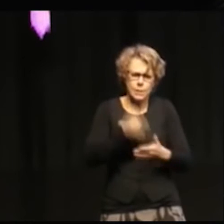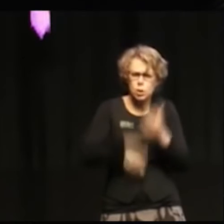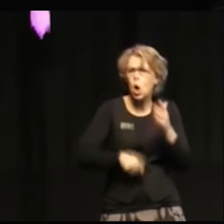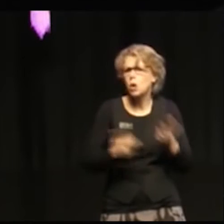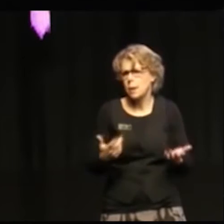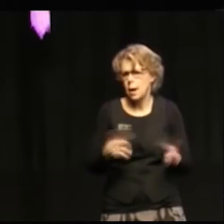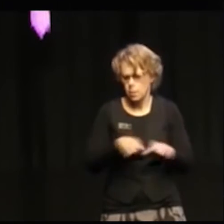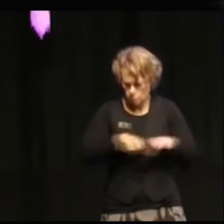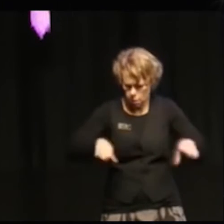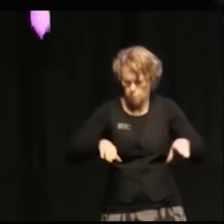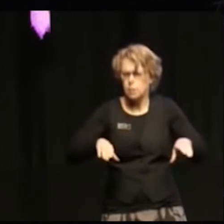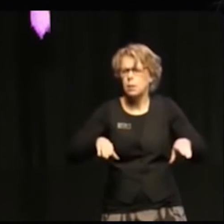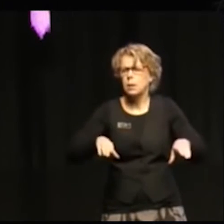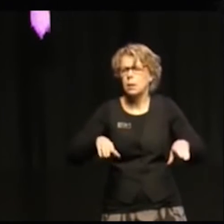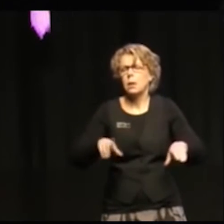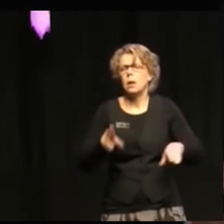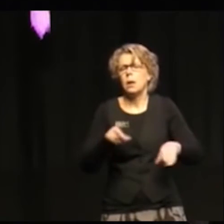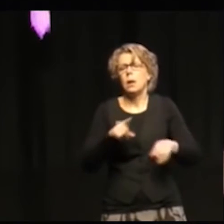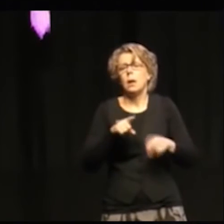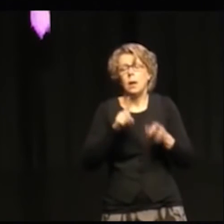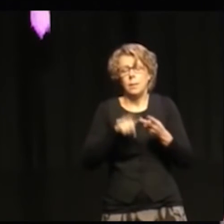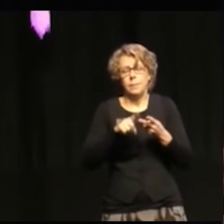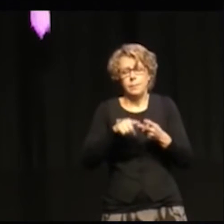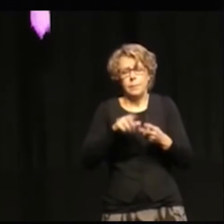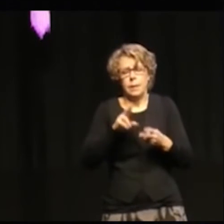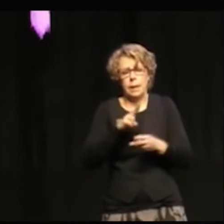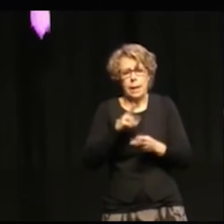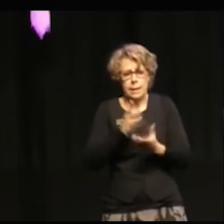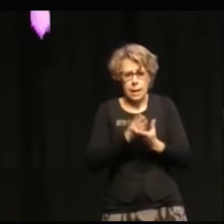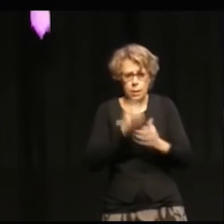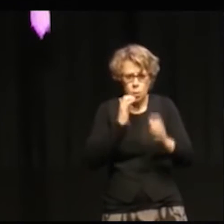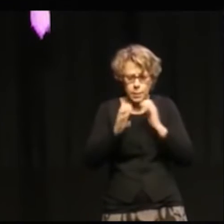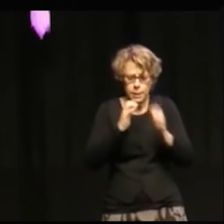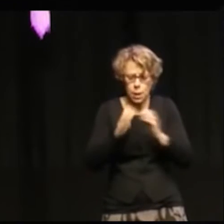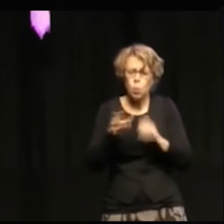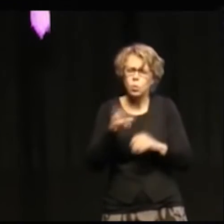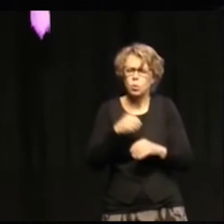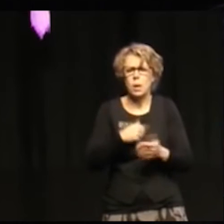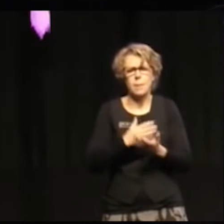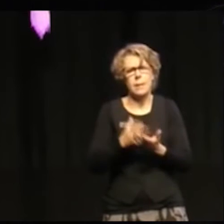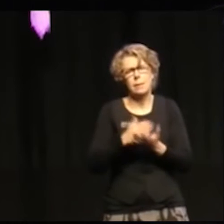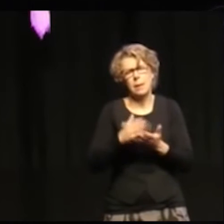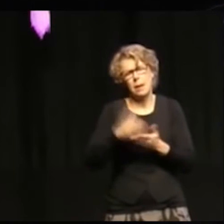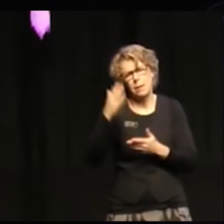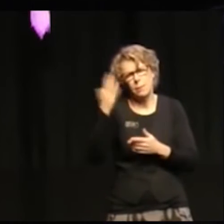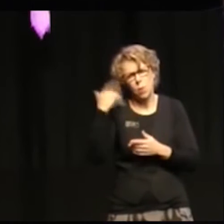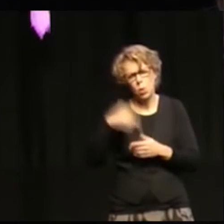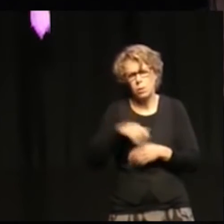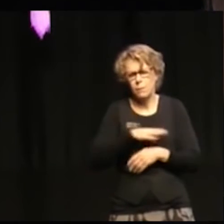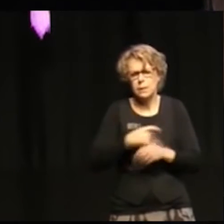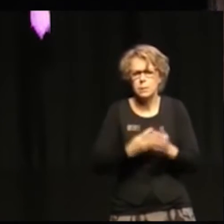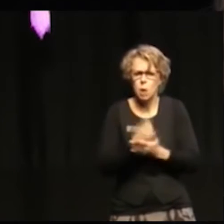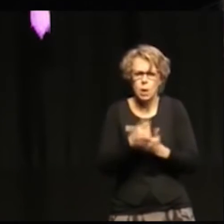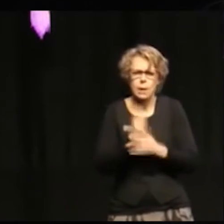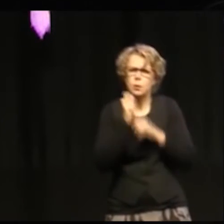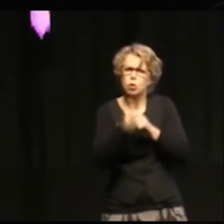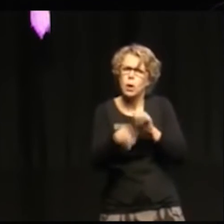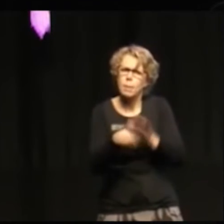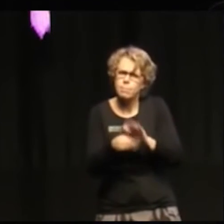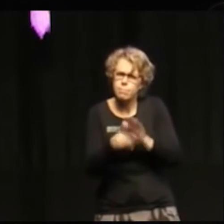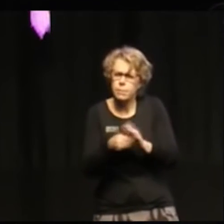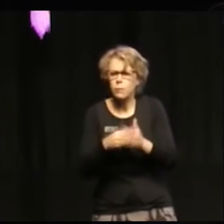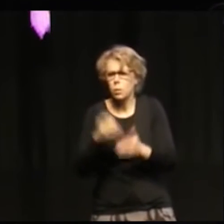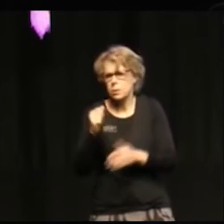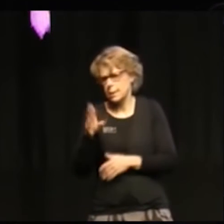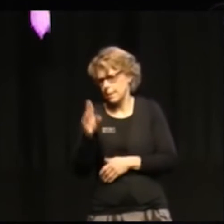Vad det gäller kommunikation så berättar jag lite kort om att det fanns möjlighet att söka pengar från Sida.